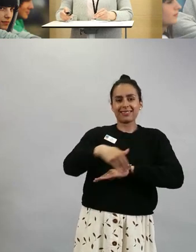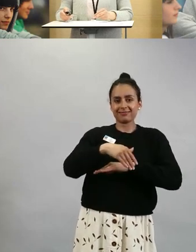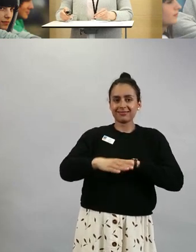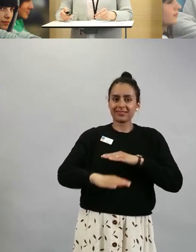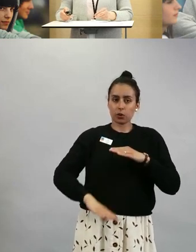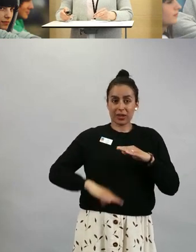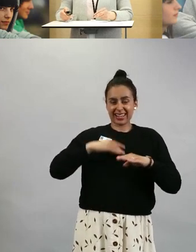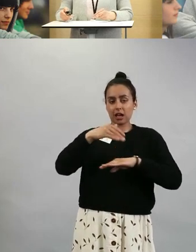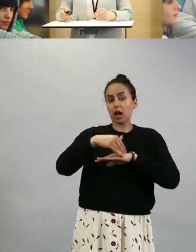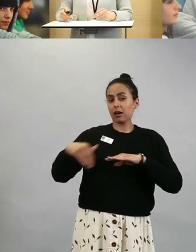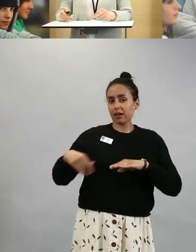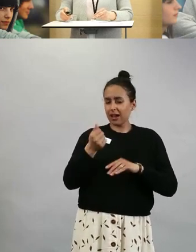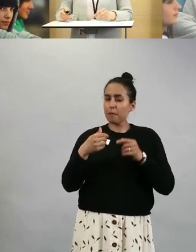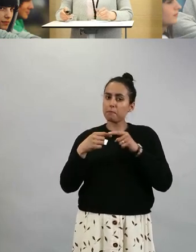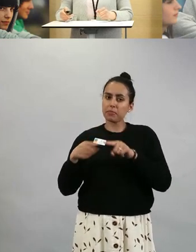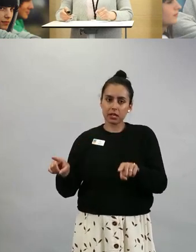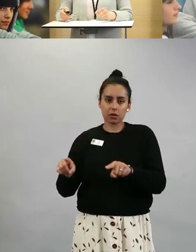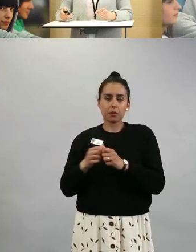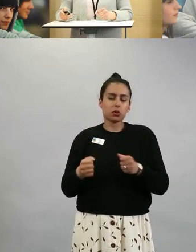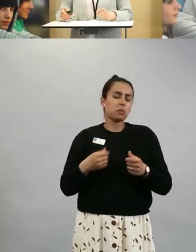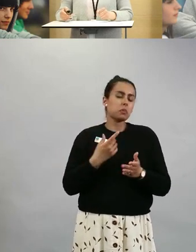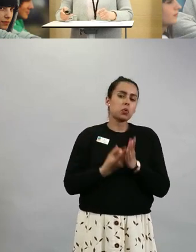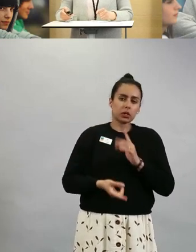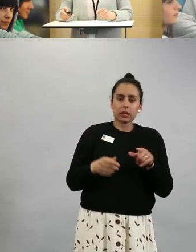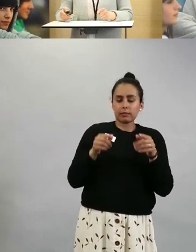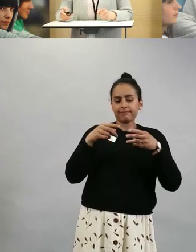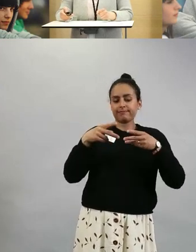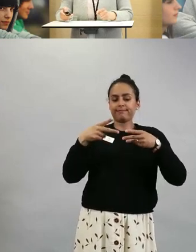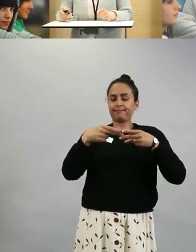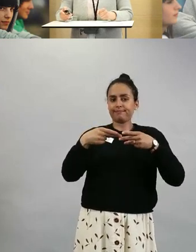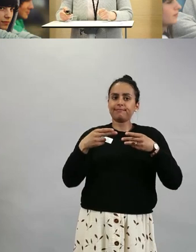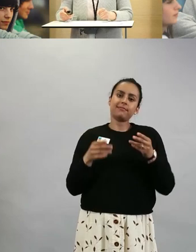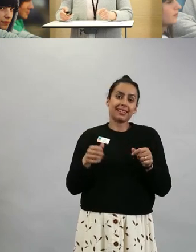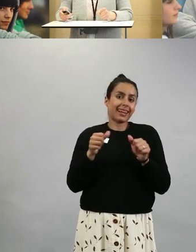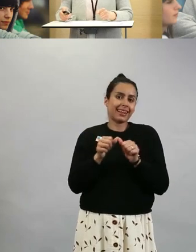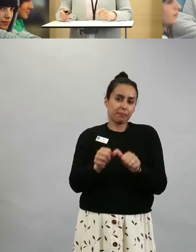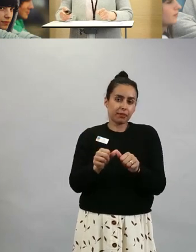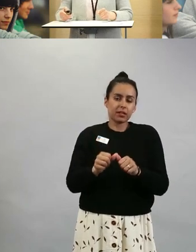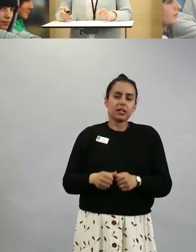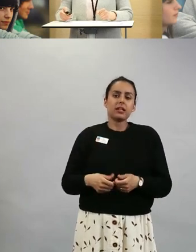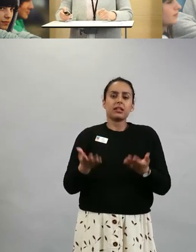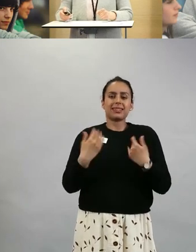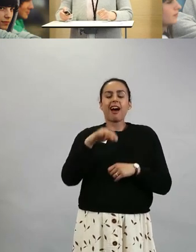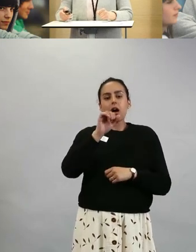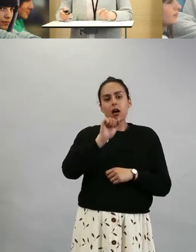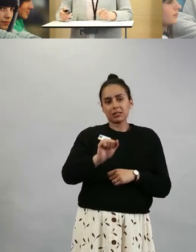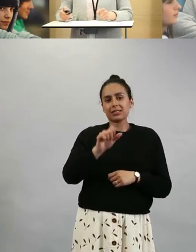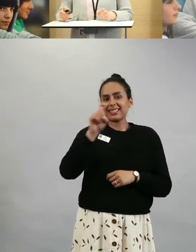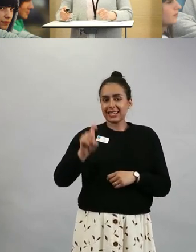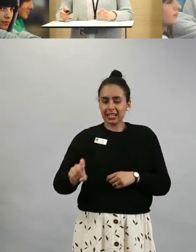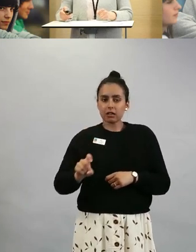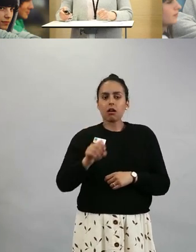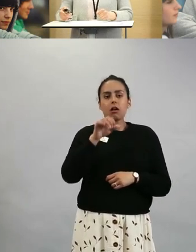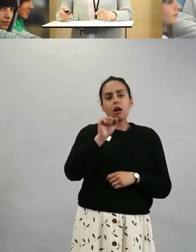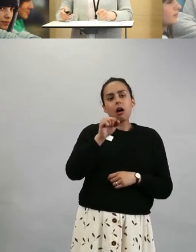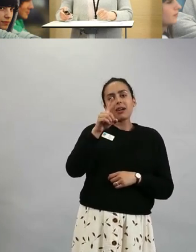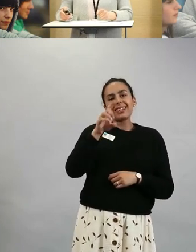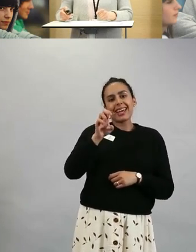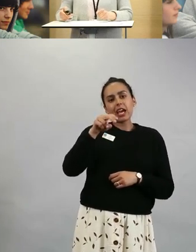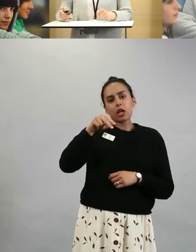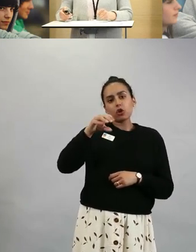samankaltaisia rokotteita. AstraZenecan Vax-Sevria-rokote on adenovirusvektorirokote. Siinä myös